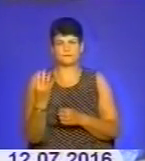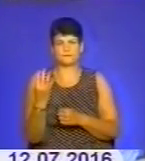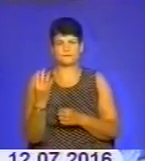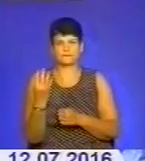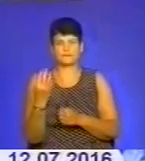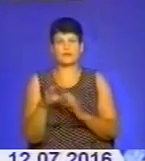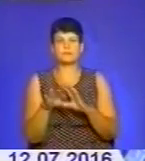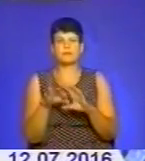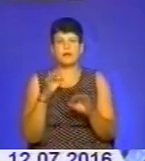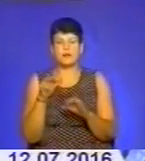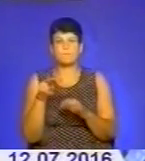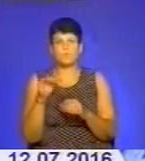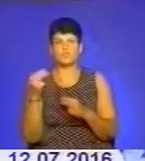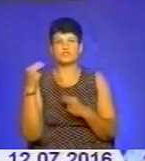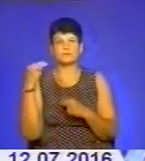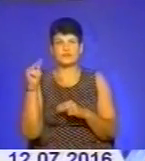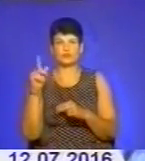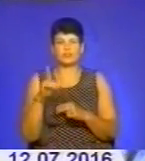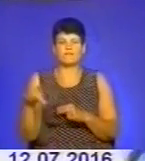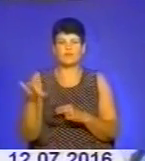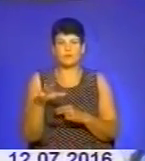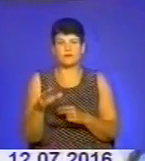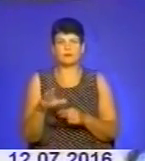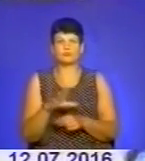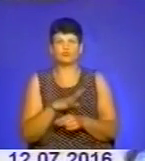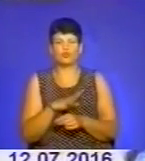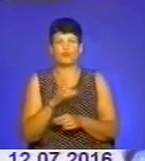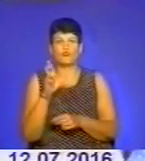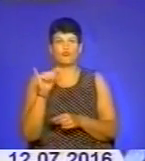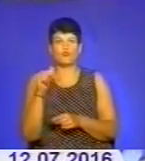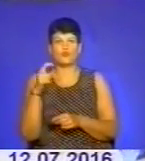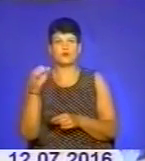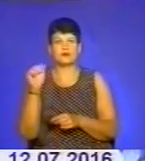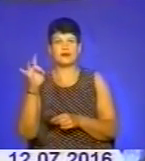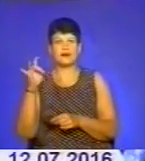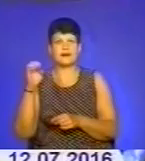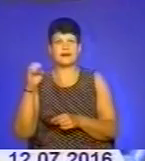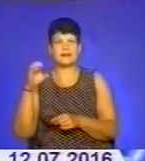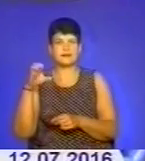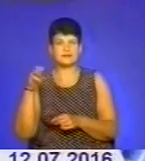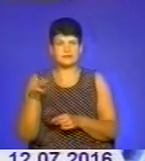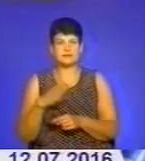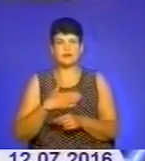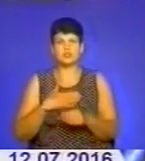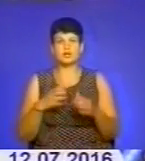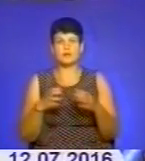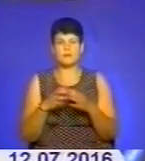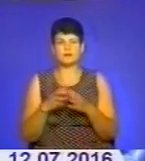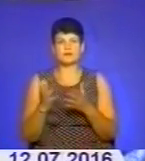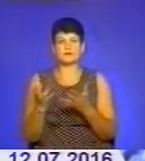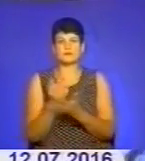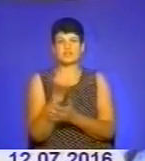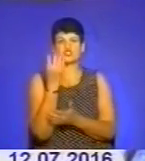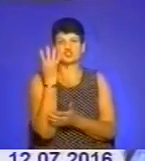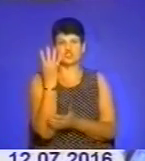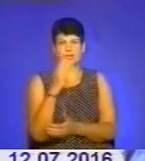Отбирали ми по Чемпіонату Європи, який проходив в Бухаресті в июні місяці. Наша команда завоєвала чотири